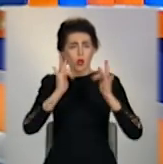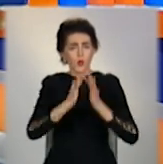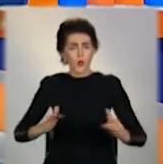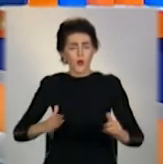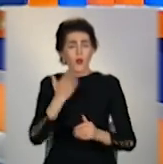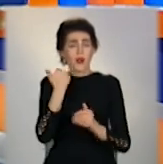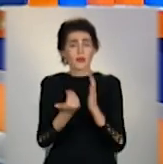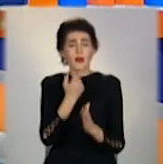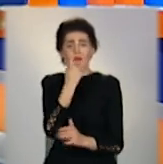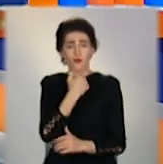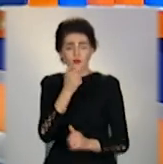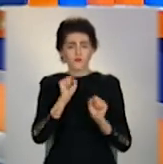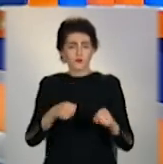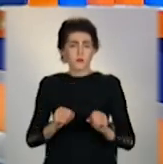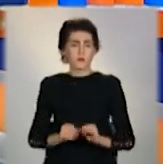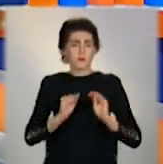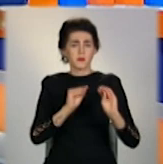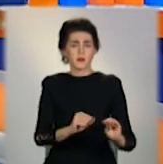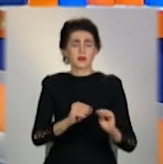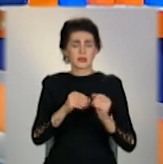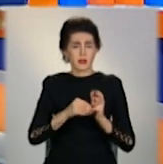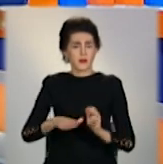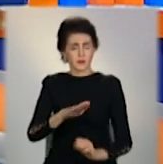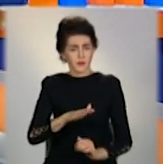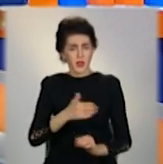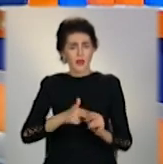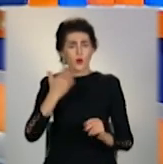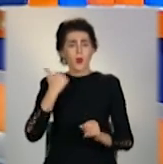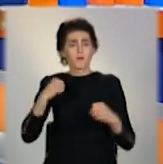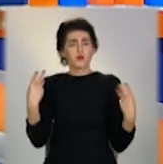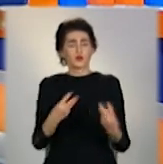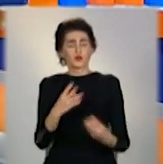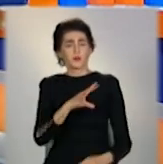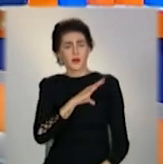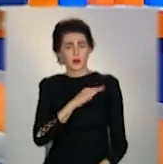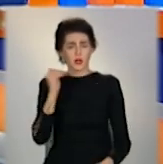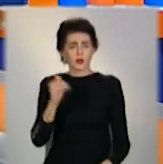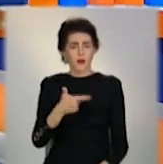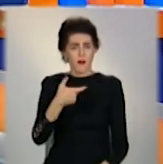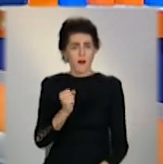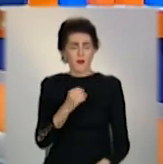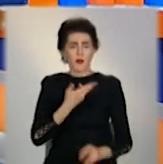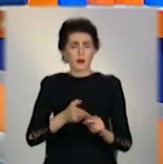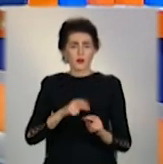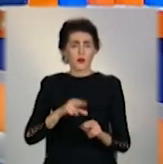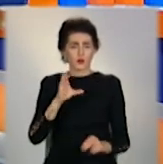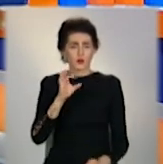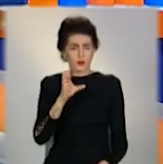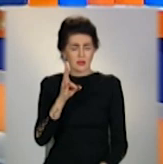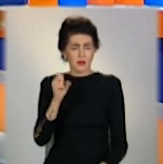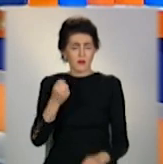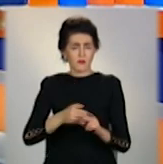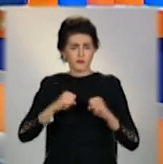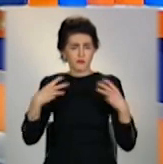які після Нового року можна висадити в ґрунт. Після пожеж, коли тисячі гектарів соснового лісу вигоріли,